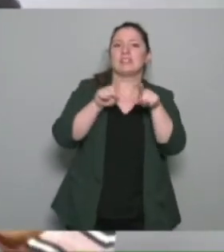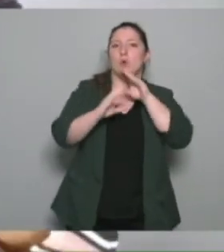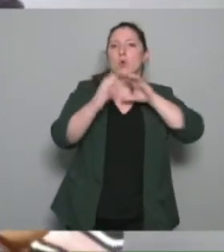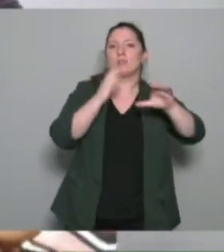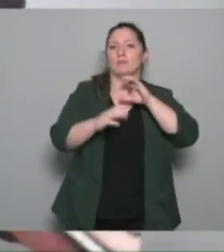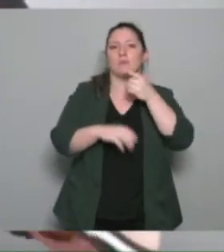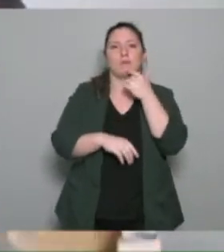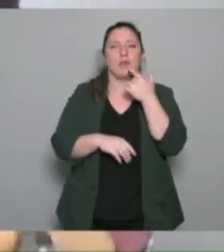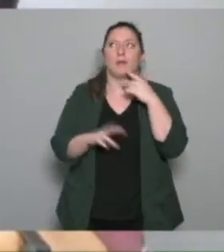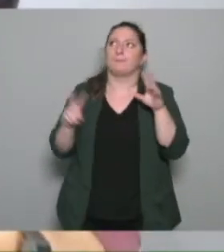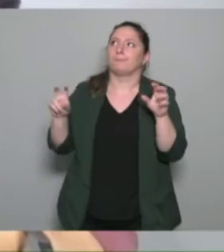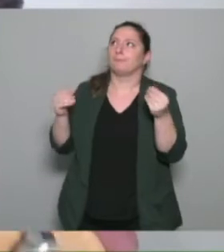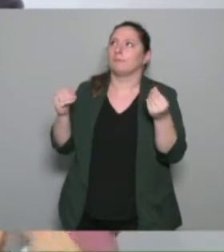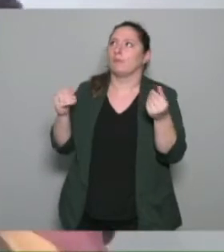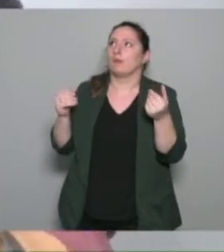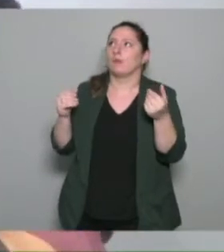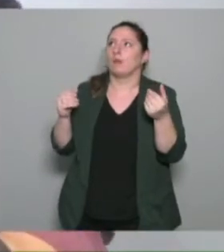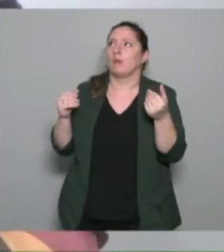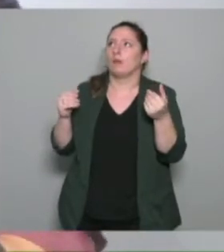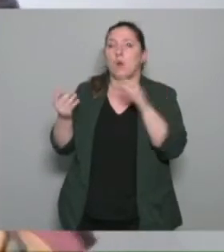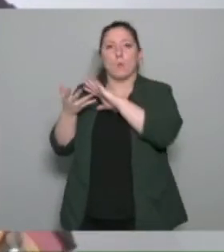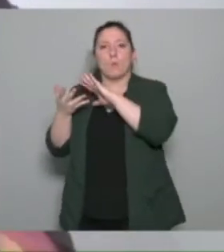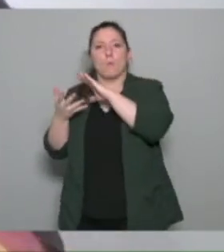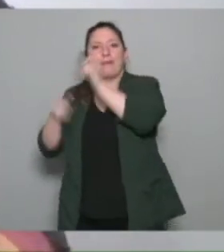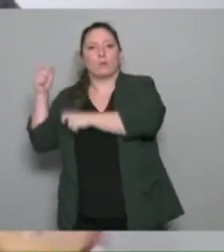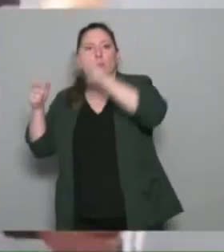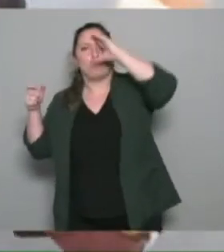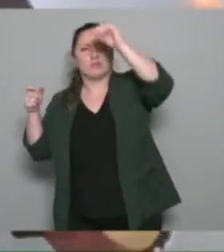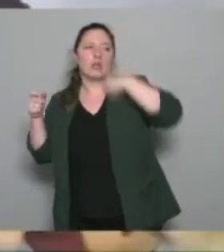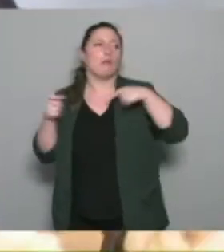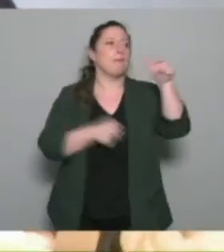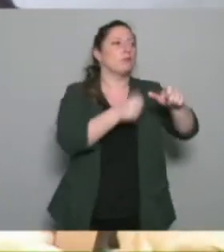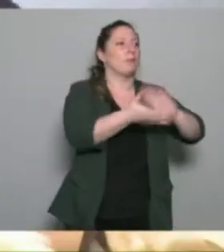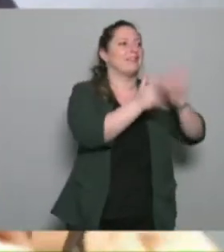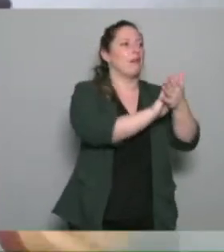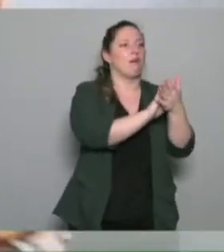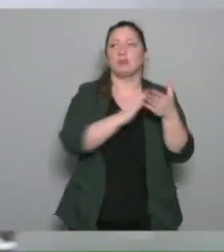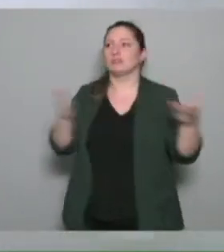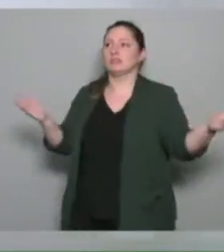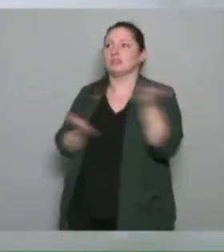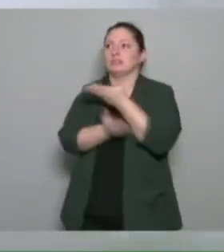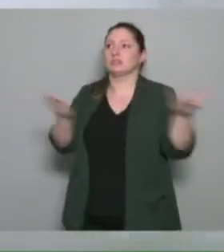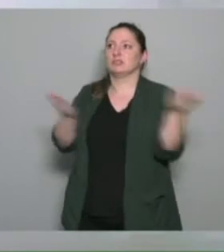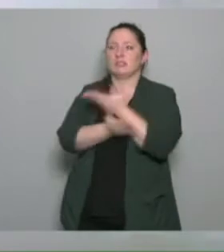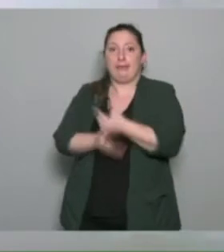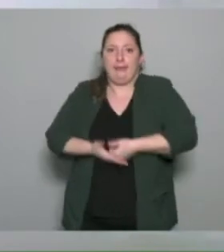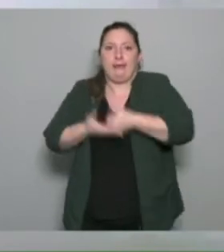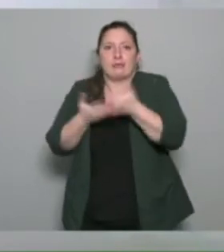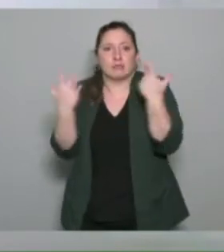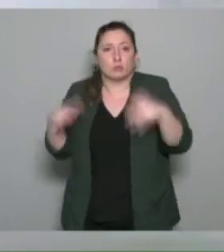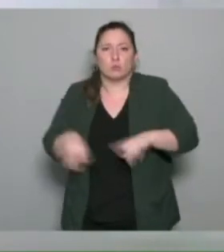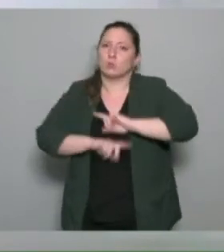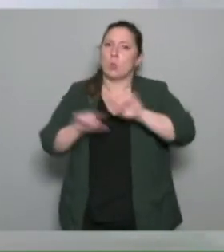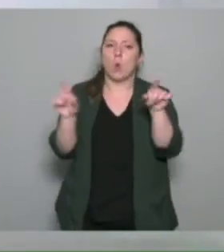professionnels et pratiquants mais aussi entre secteurs le secteur de la santé et le secteur de l'activité physique